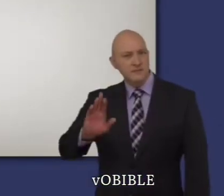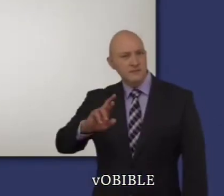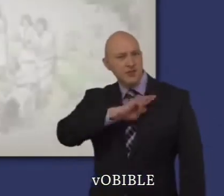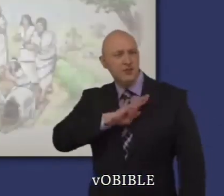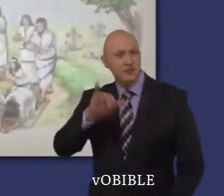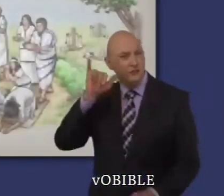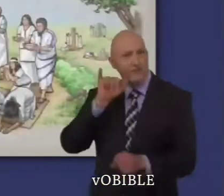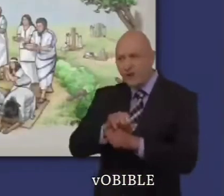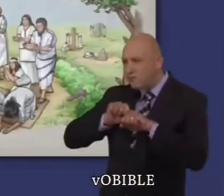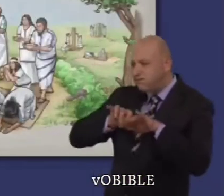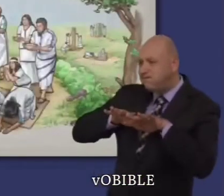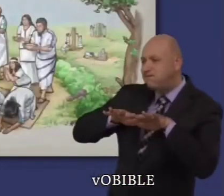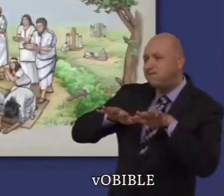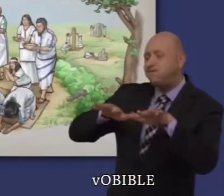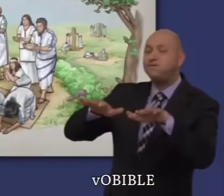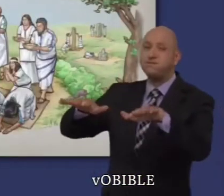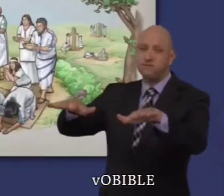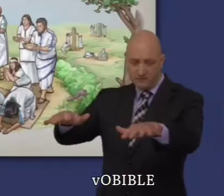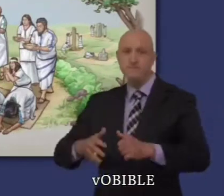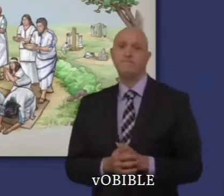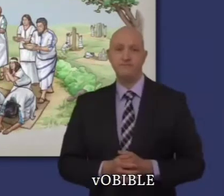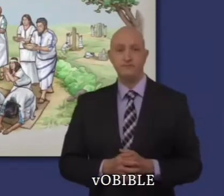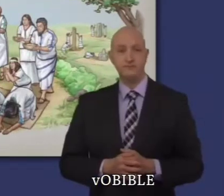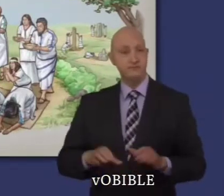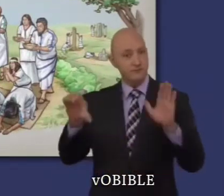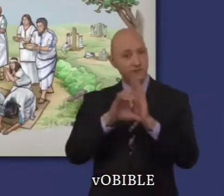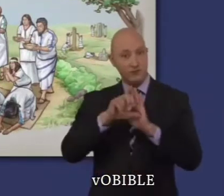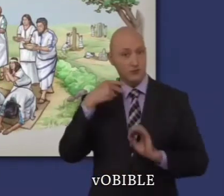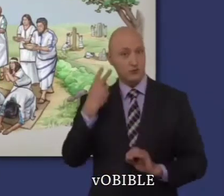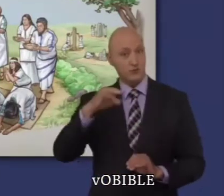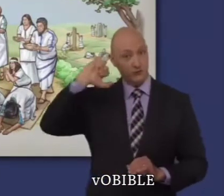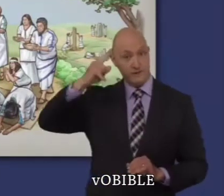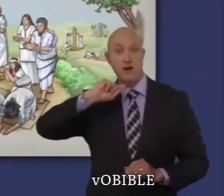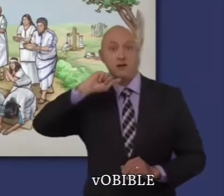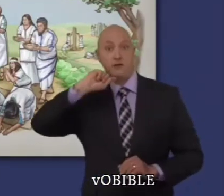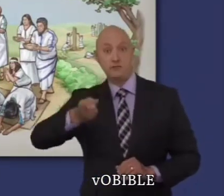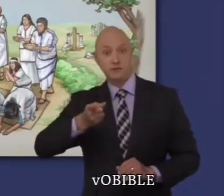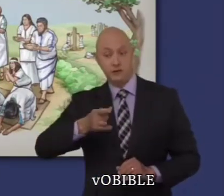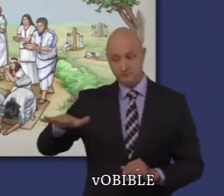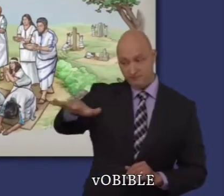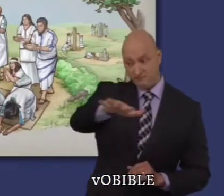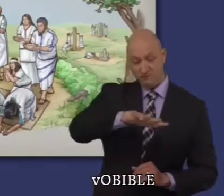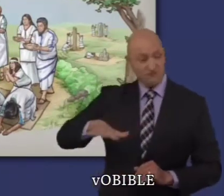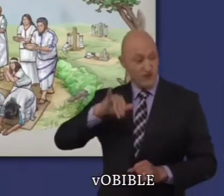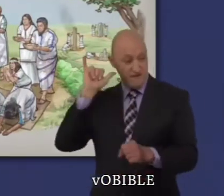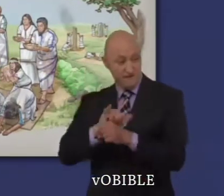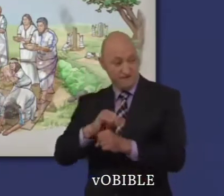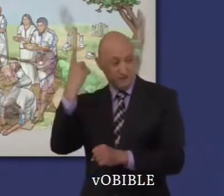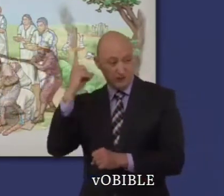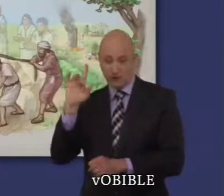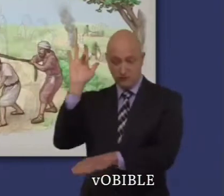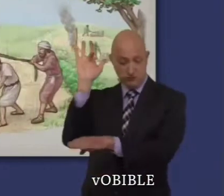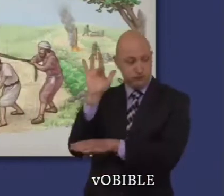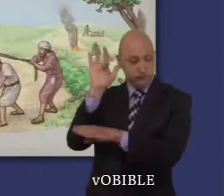Mais c'est aussi un pays où règne le faux culte. C'est pourquoi au chapitre 12, les Israélites reçoivent l'ordre